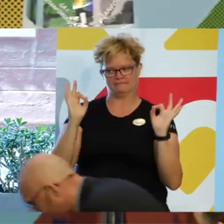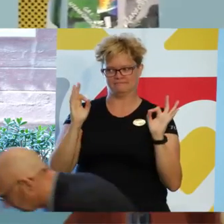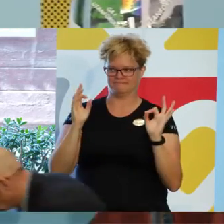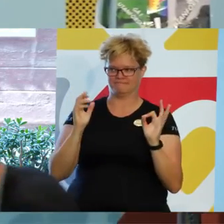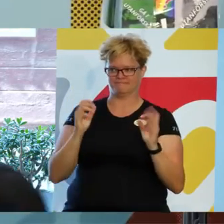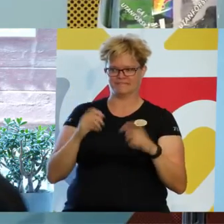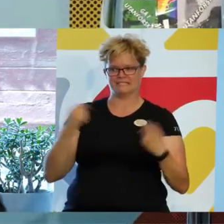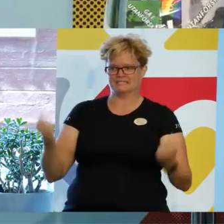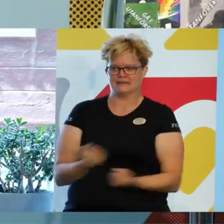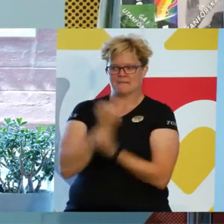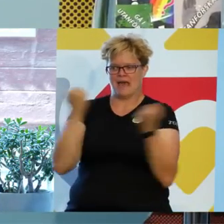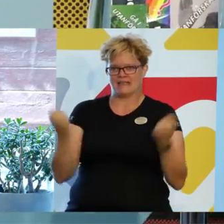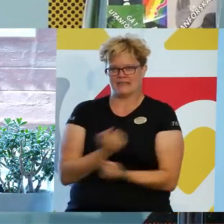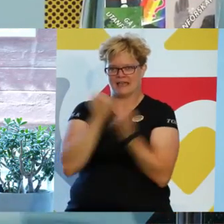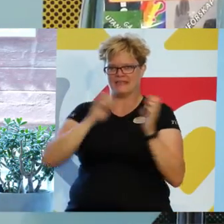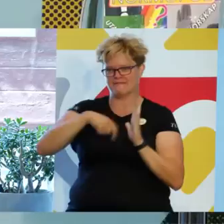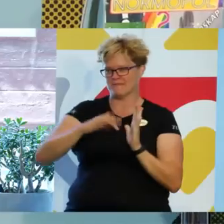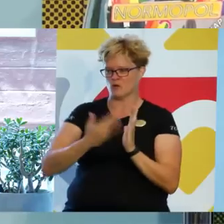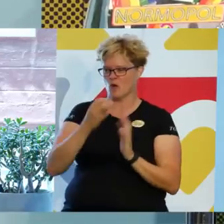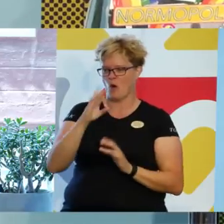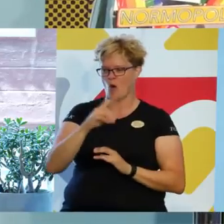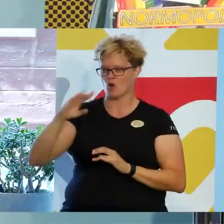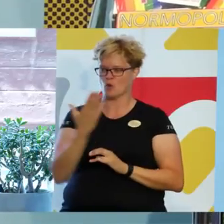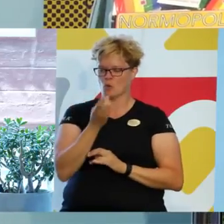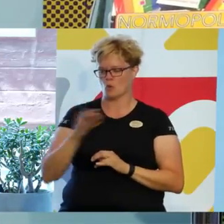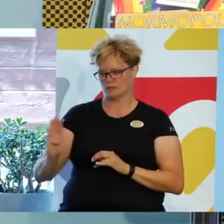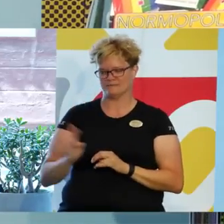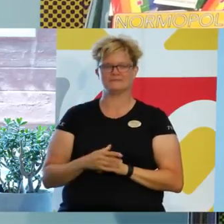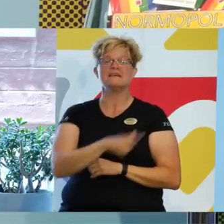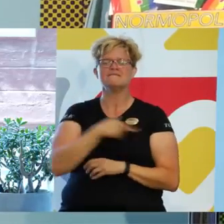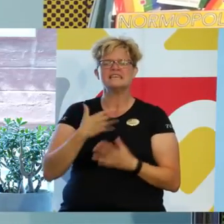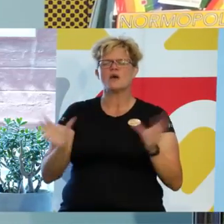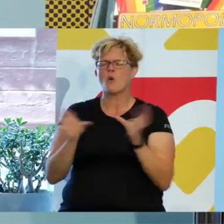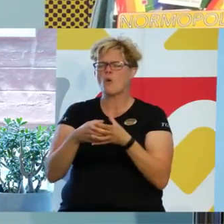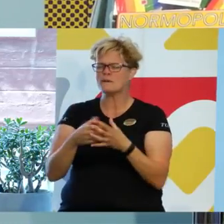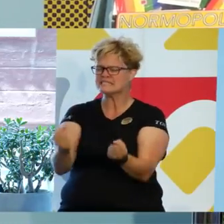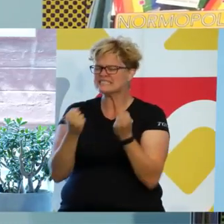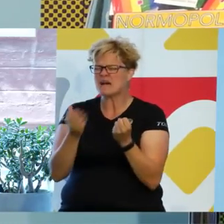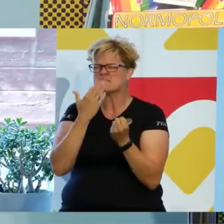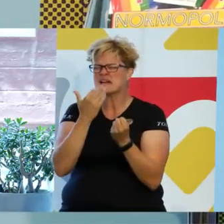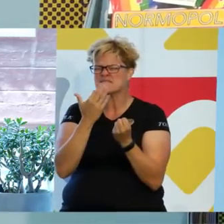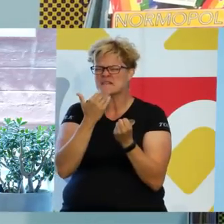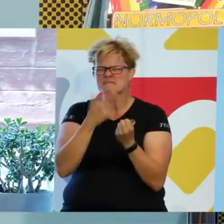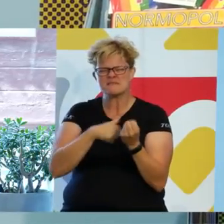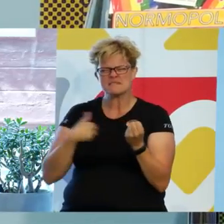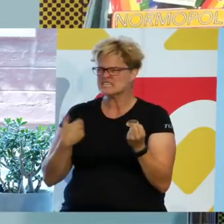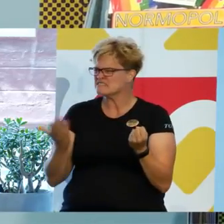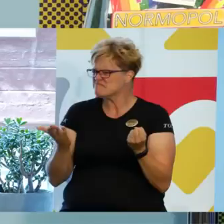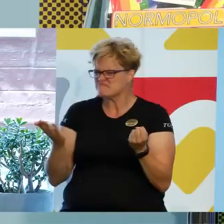Hollywood-filmen. Tillsammans är vi starkare. Men vilka är vi?